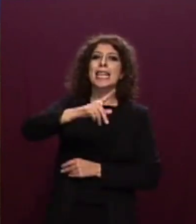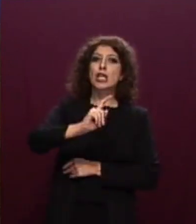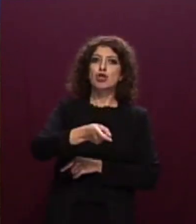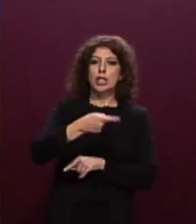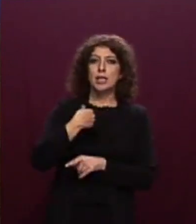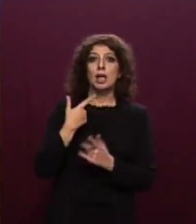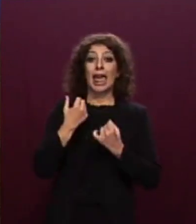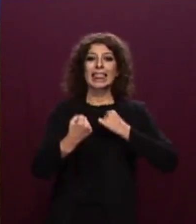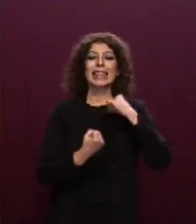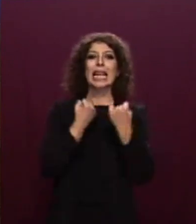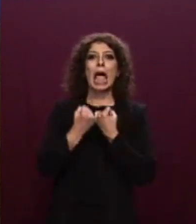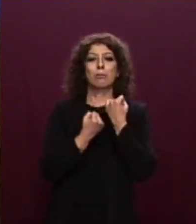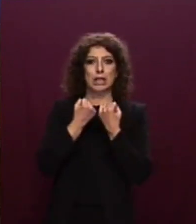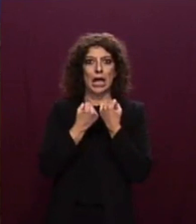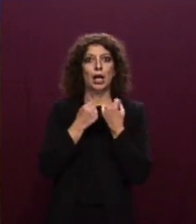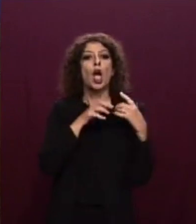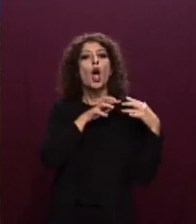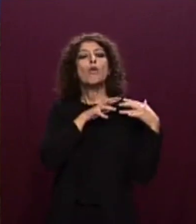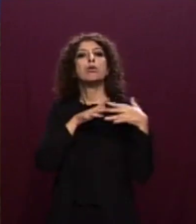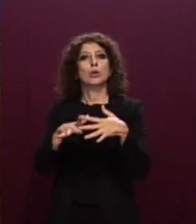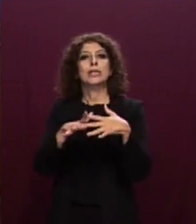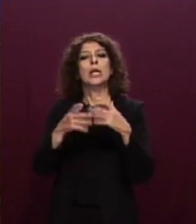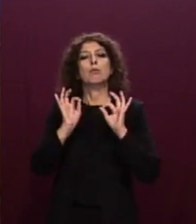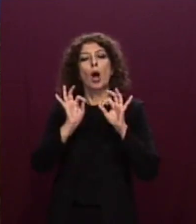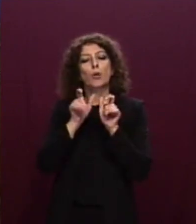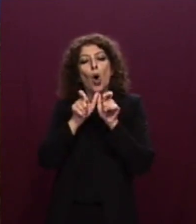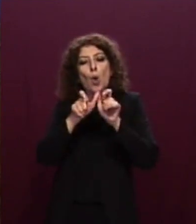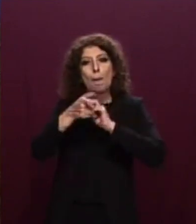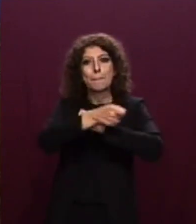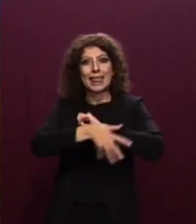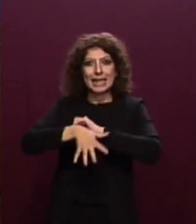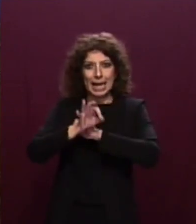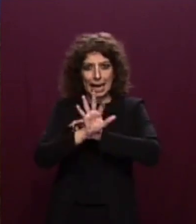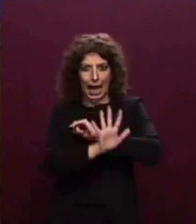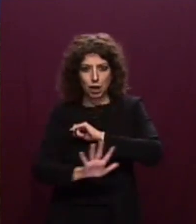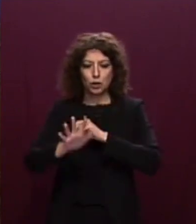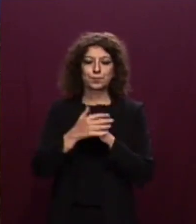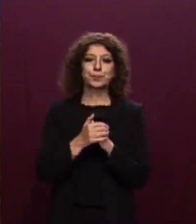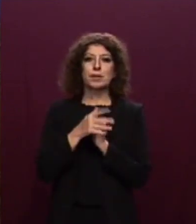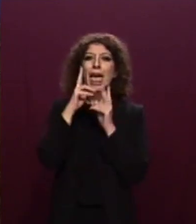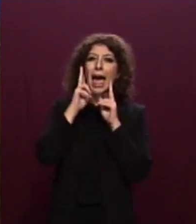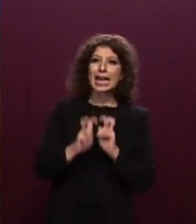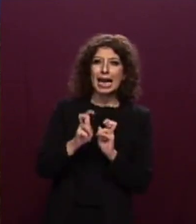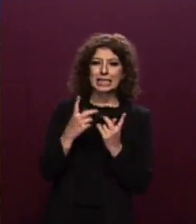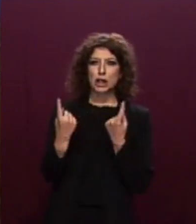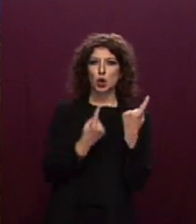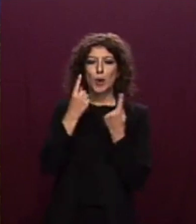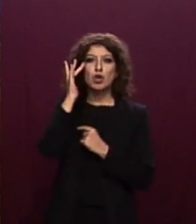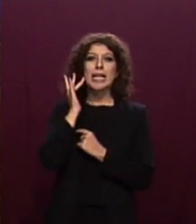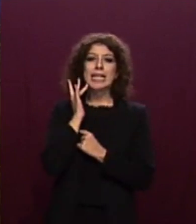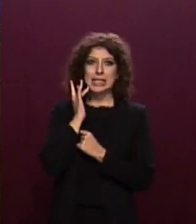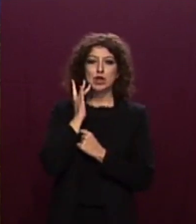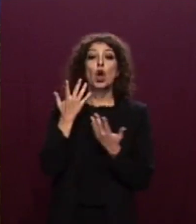immigrazione irregolare nel Mediterraneo centrale. Sulla base delle più recenti analisi degli scenari di rischio periodicamente elaborati da